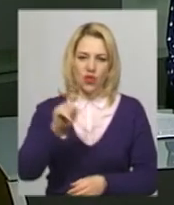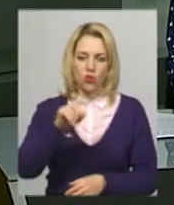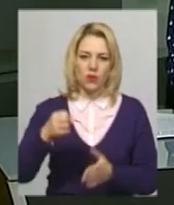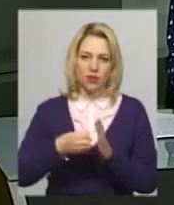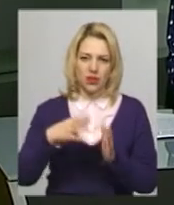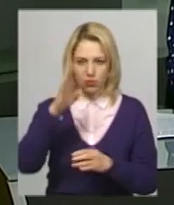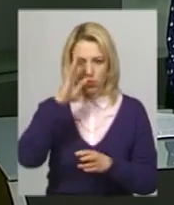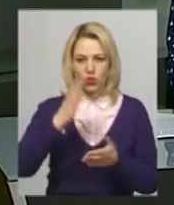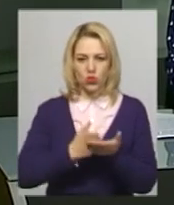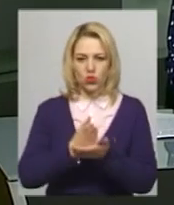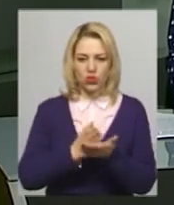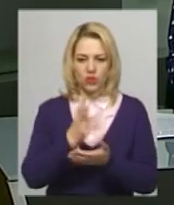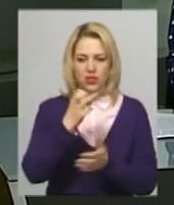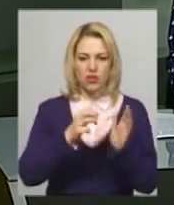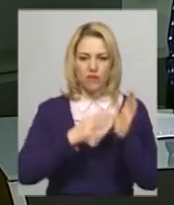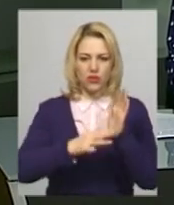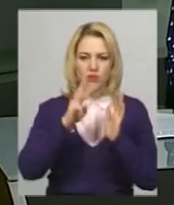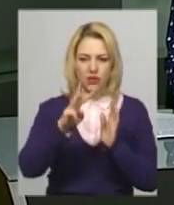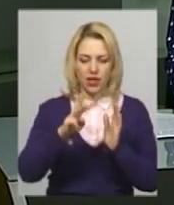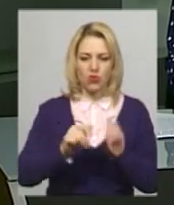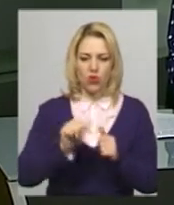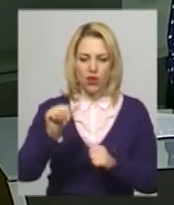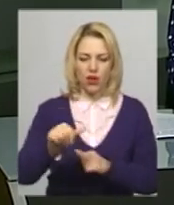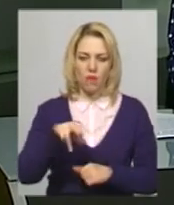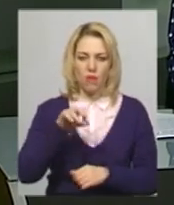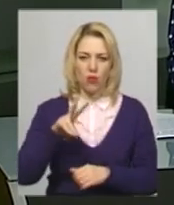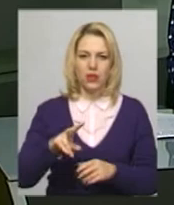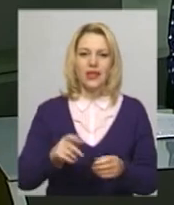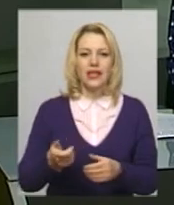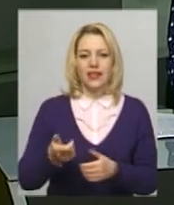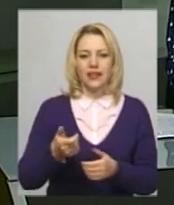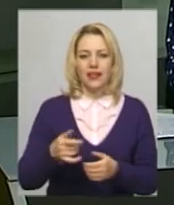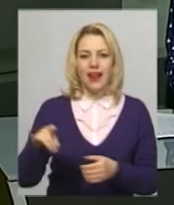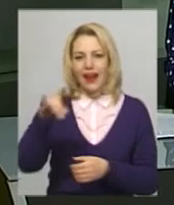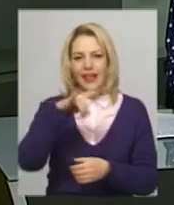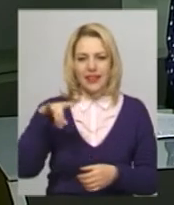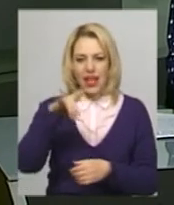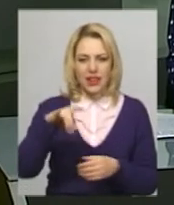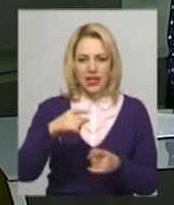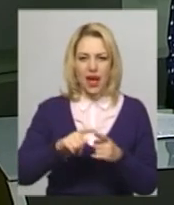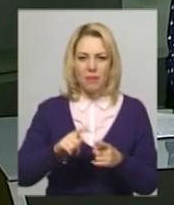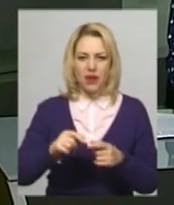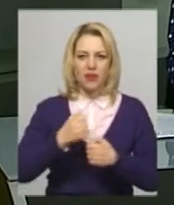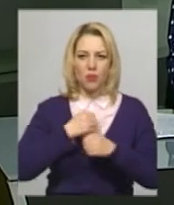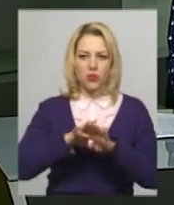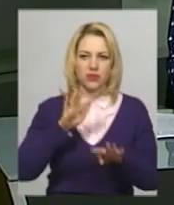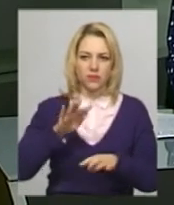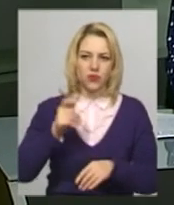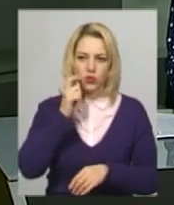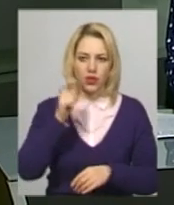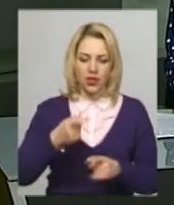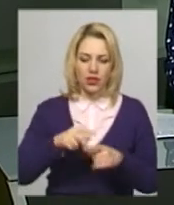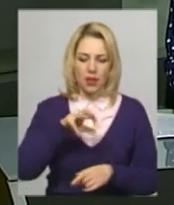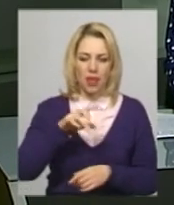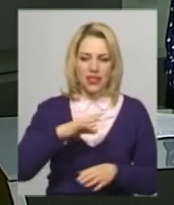383-му окремому полку дистанційно керованих літальних апаратів повітряних сил України. Нагадаю, Іван Мельник загинув